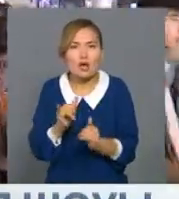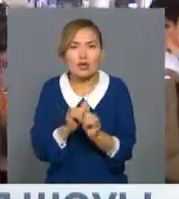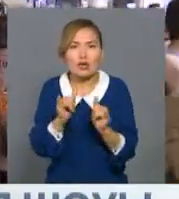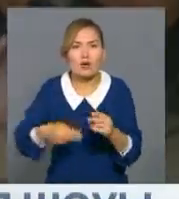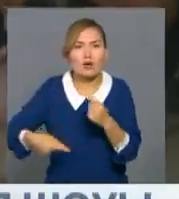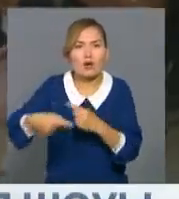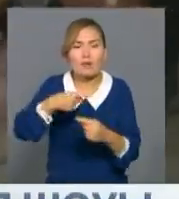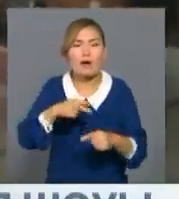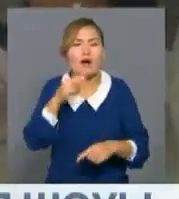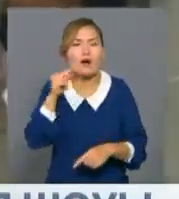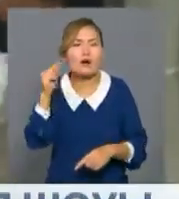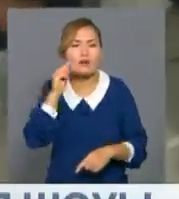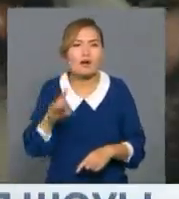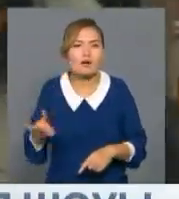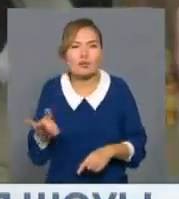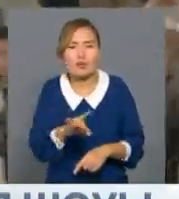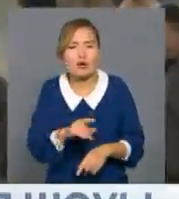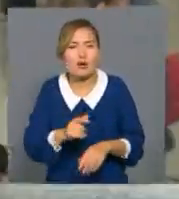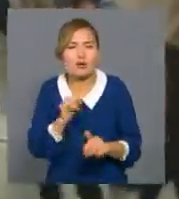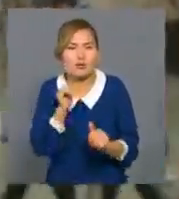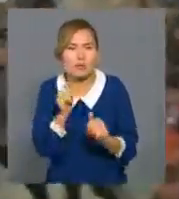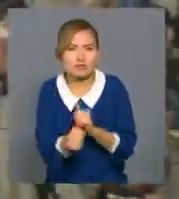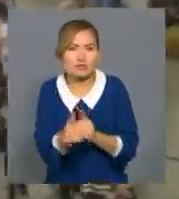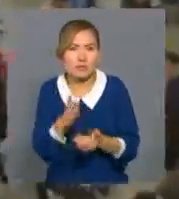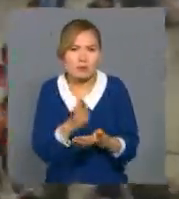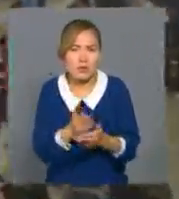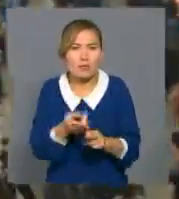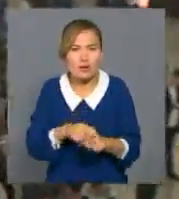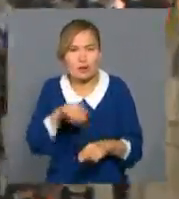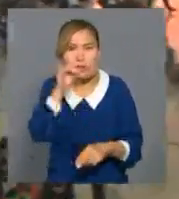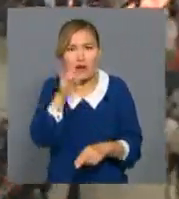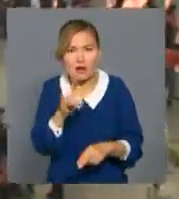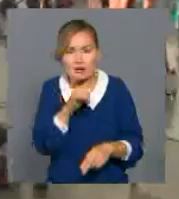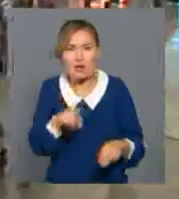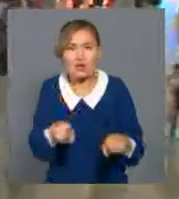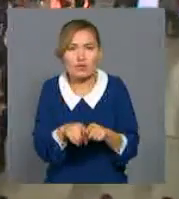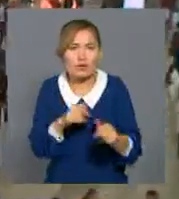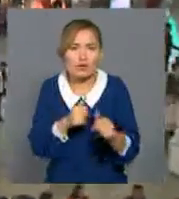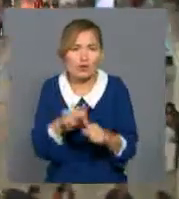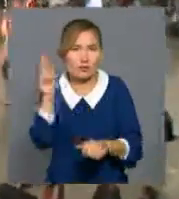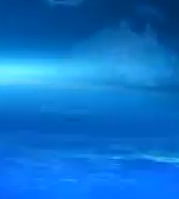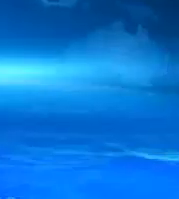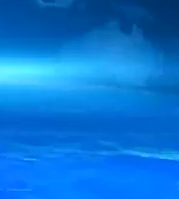табыстан, Қазақстанда үмітті. Нұрбек Бекен Жанғсуи Қабар 24, Қытайдан.